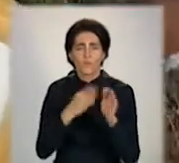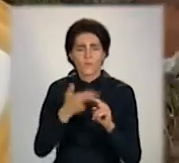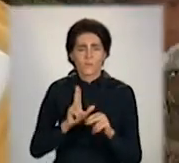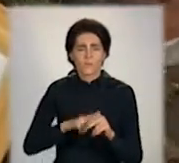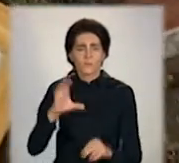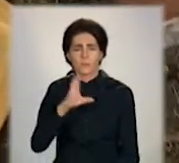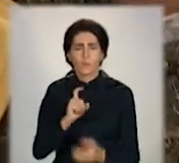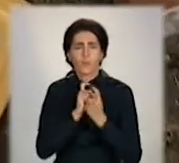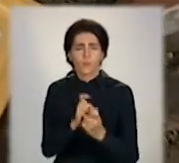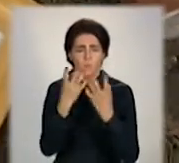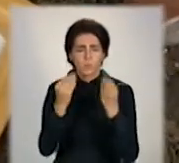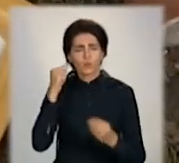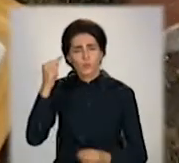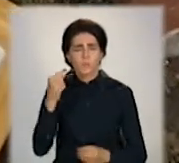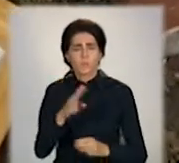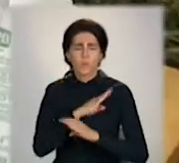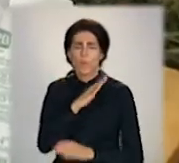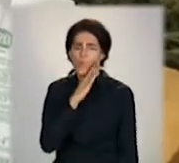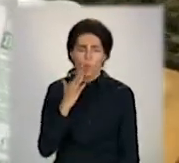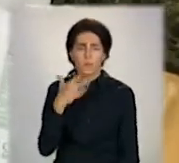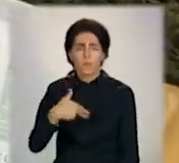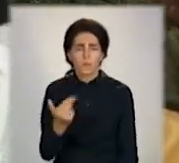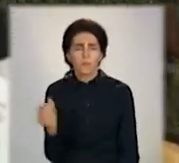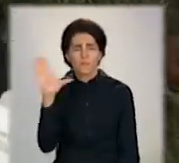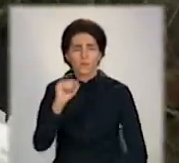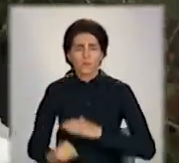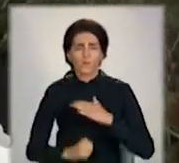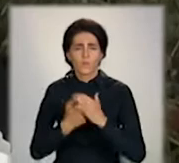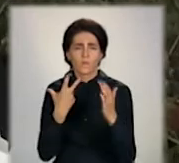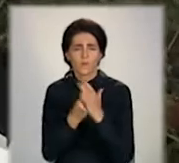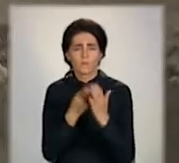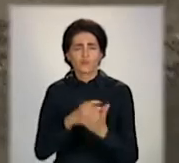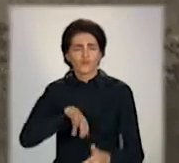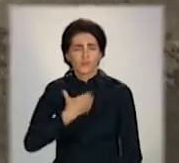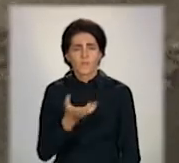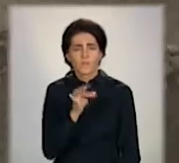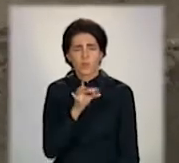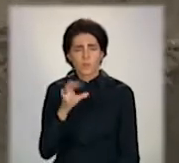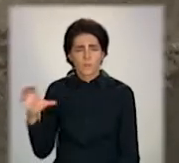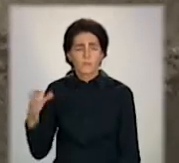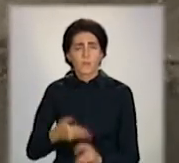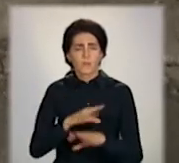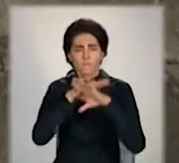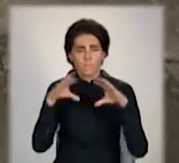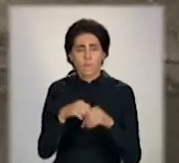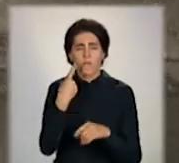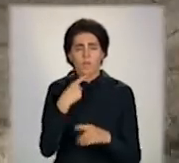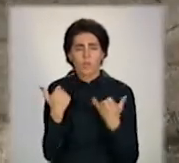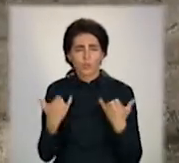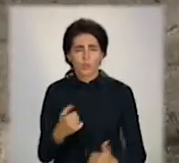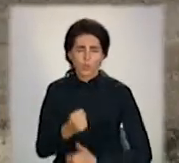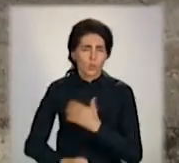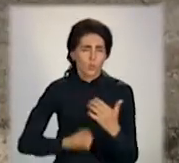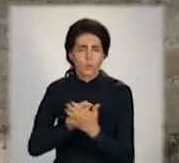боротьби зі сказом. дата смерті Луї Пастера, засновника вакцини від страшного вірусу. Завдяки мікробіологу людство і донині має